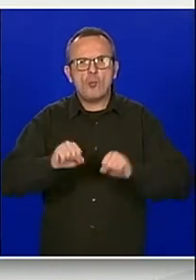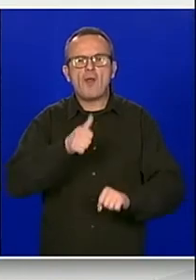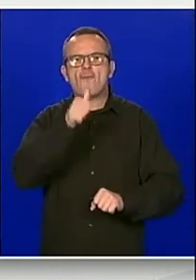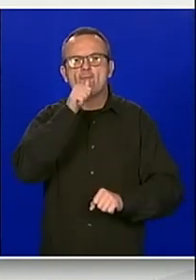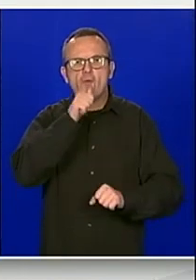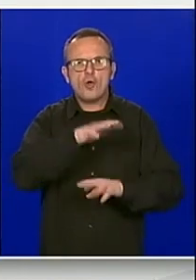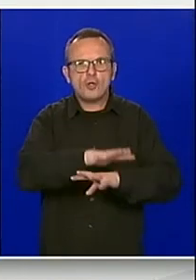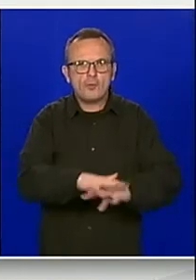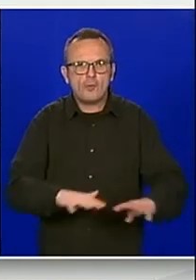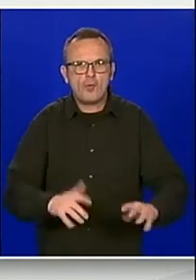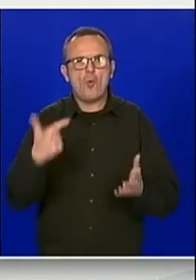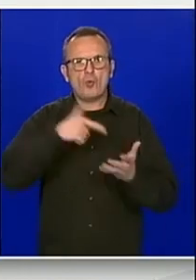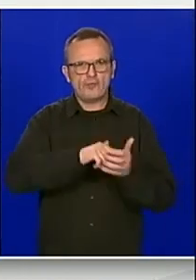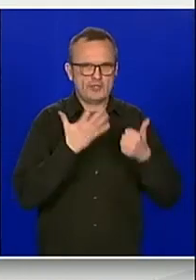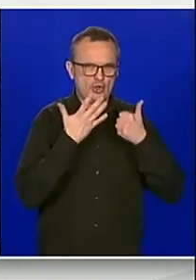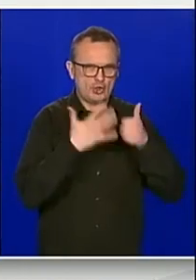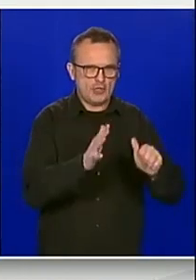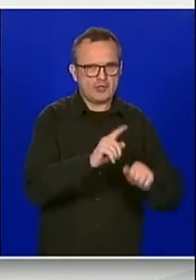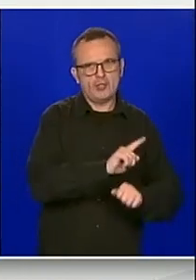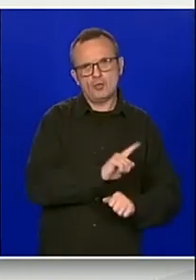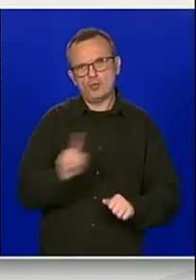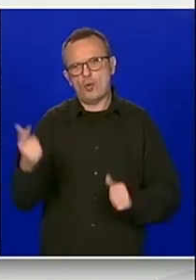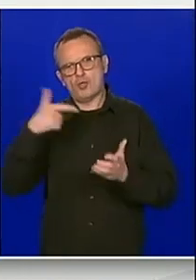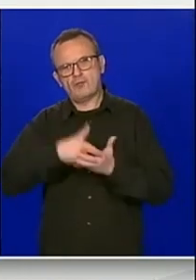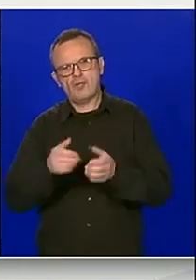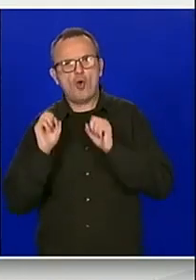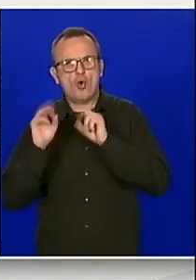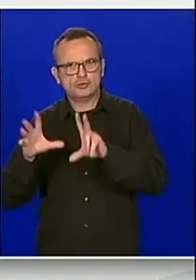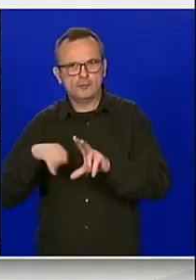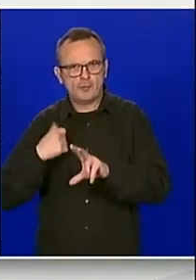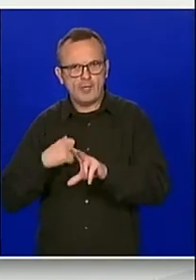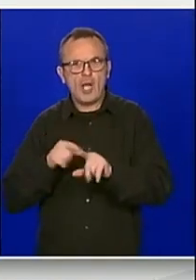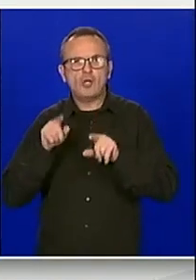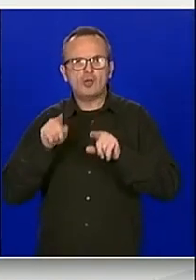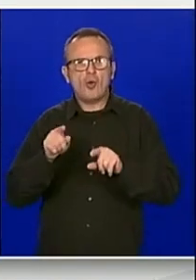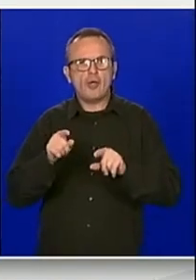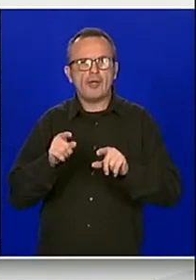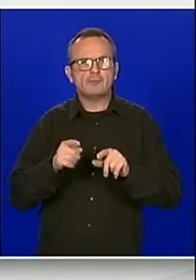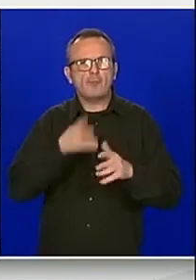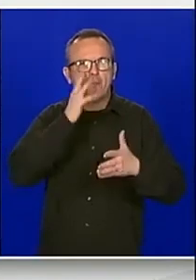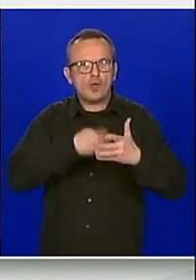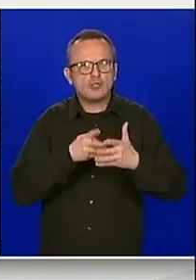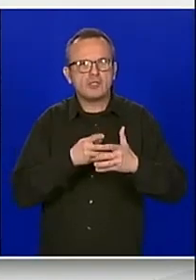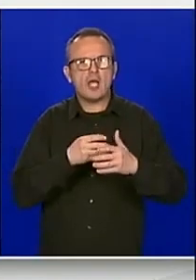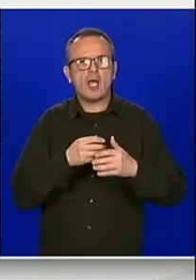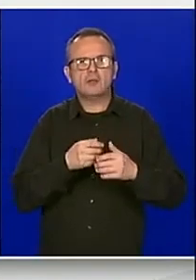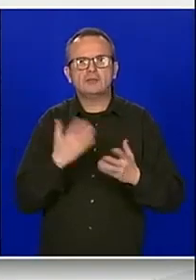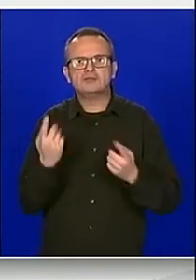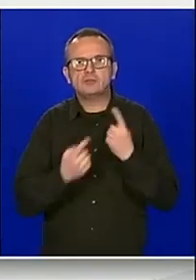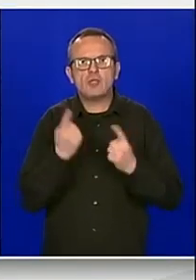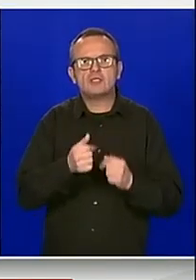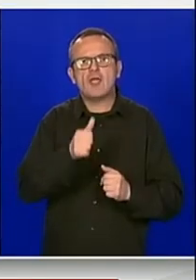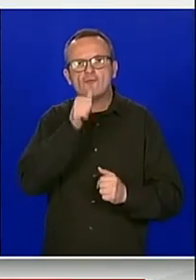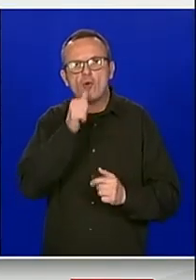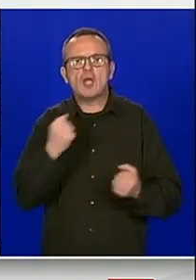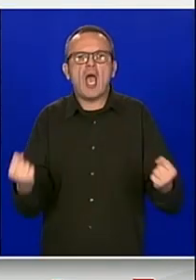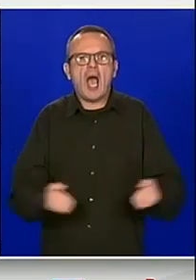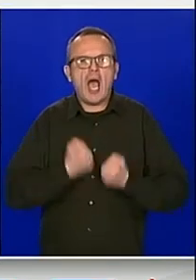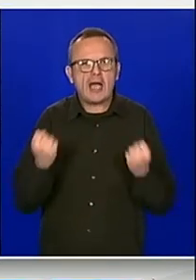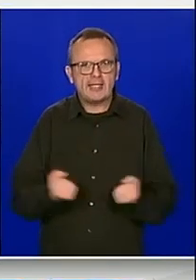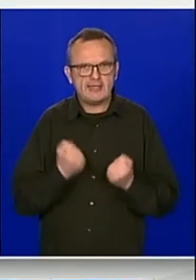od 2016. do 2018. godine, te sadrži procjenu stanja voda i provedbu mjera, odnosno aktivnosti iz ovog plana.